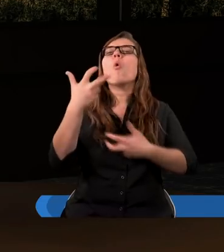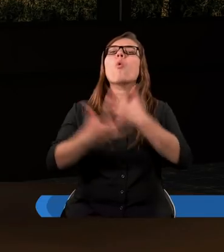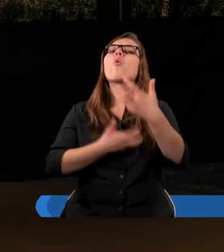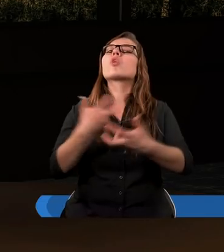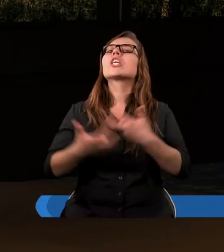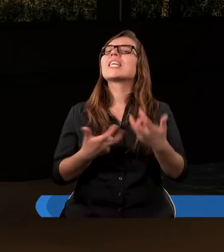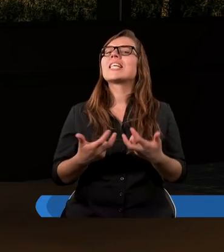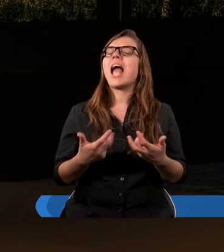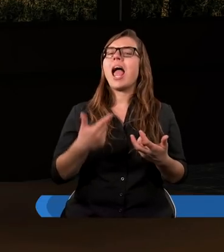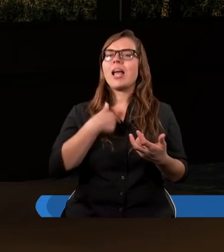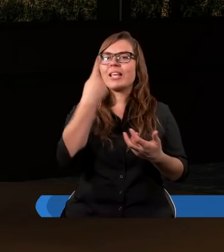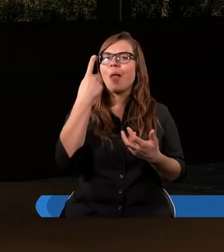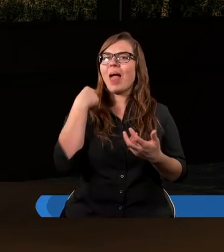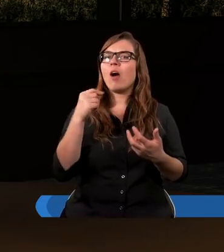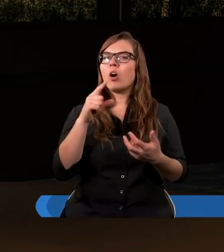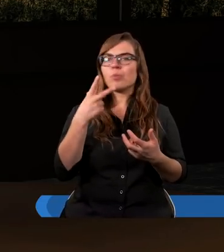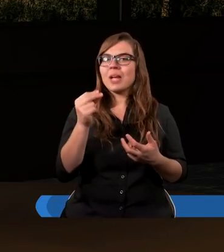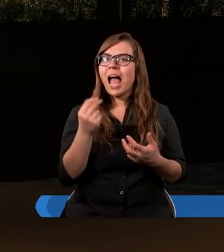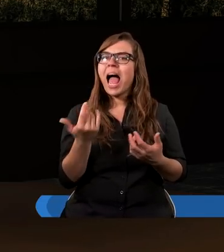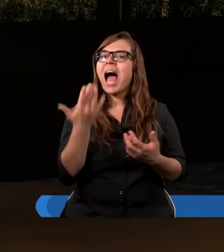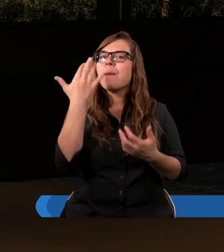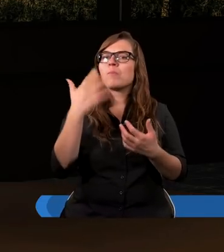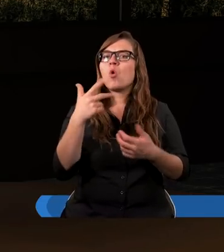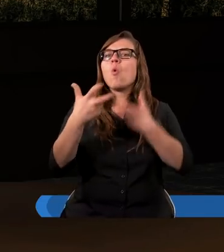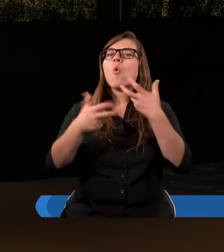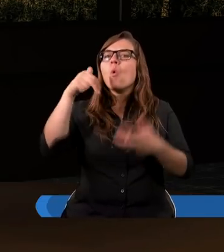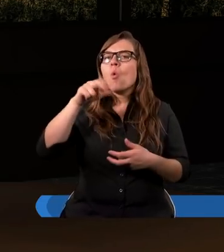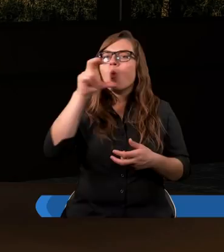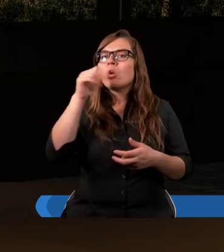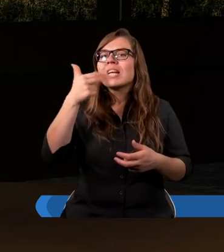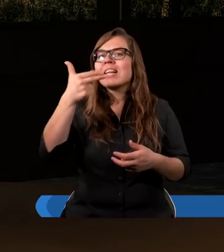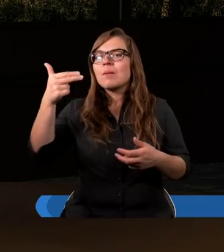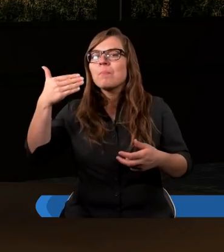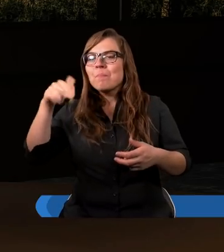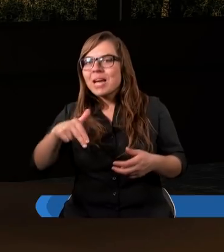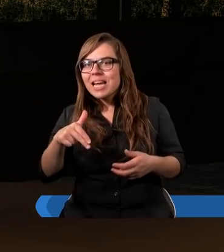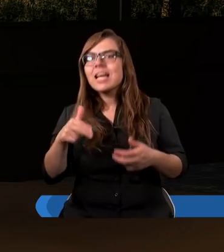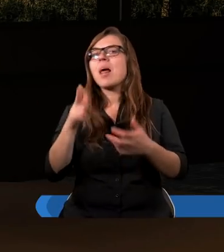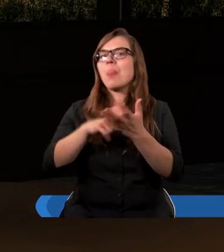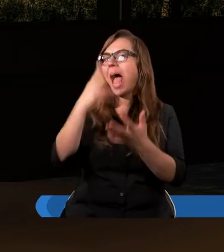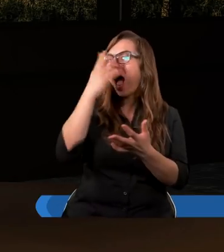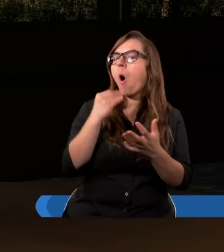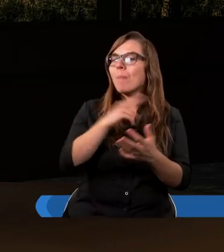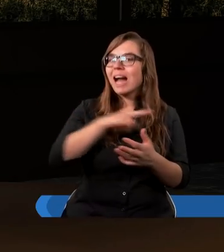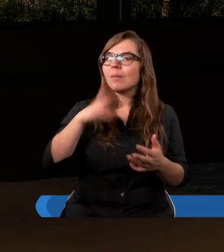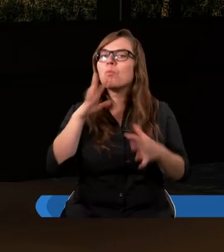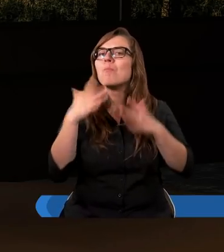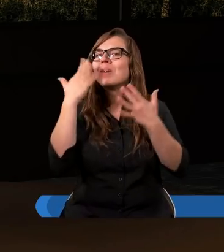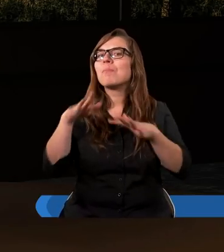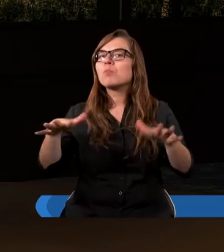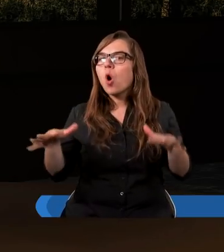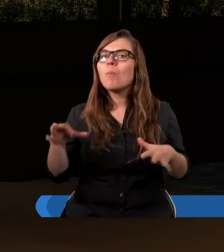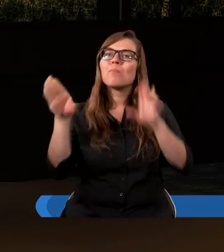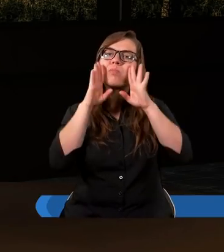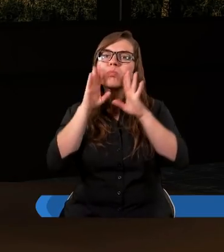tylko powiedział uczyńmy człowieka na obraz nasz, podobnego do nas,